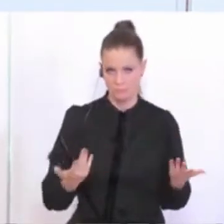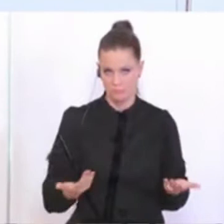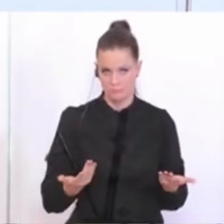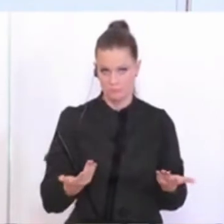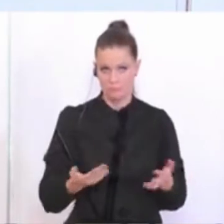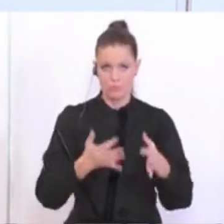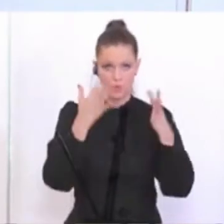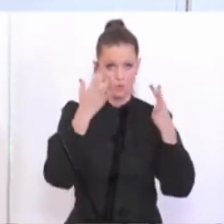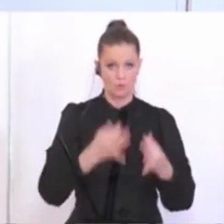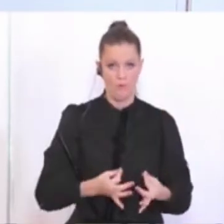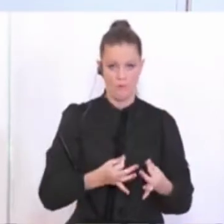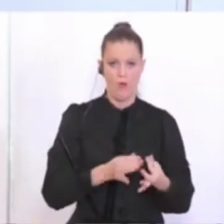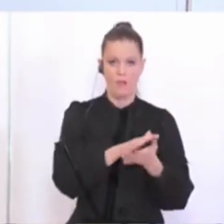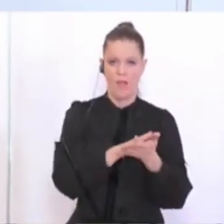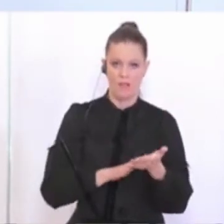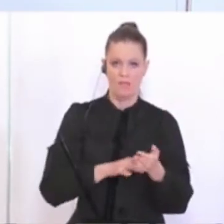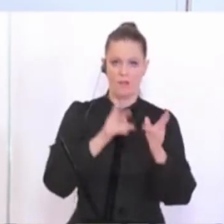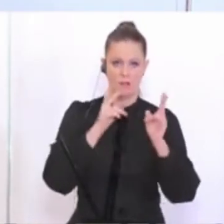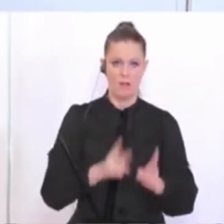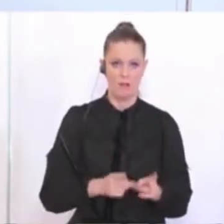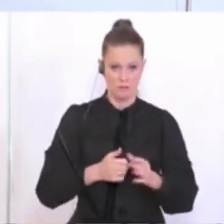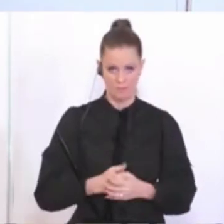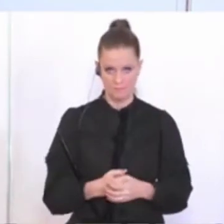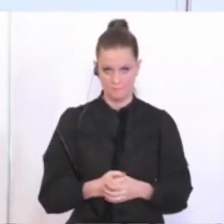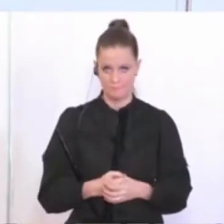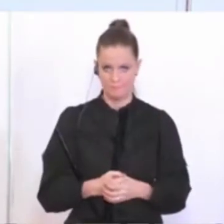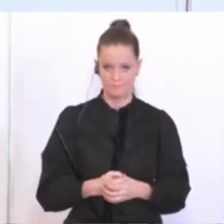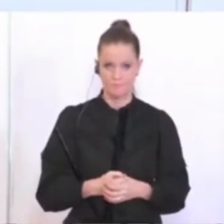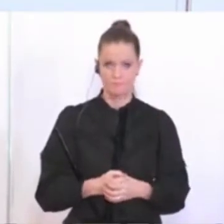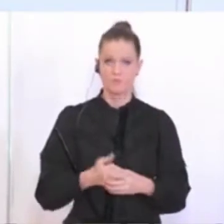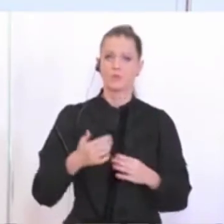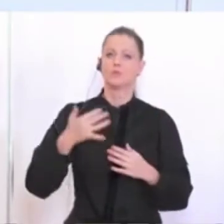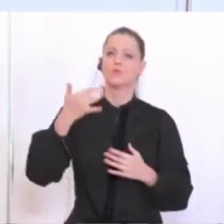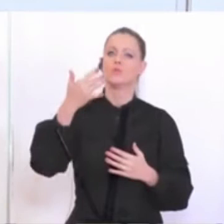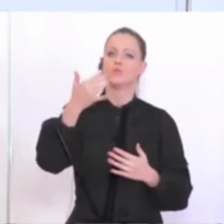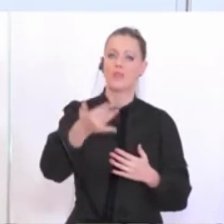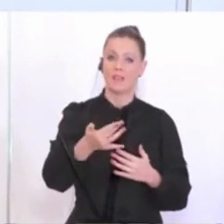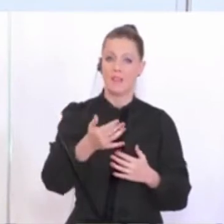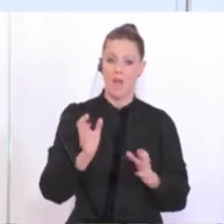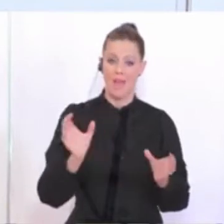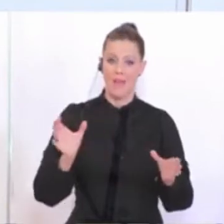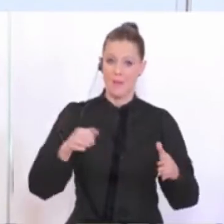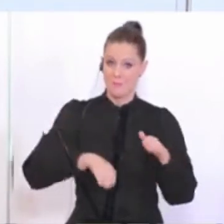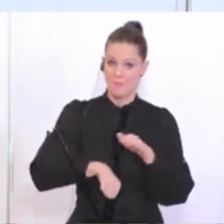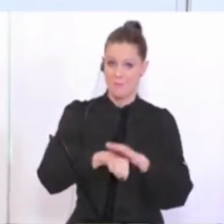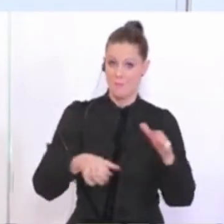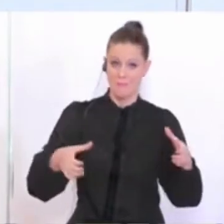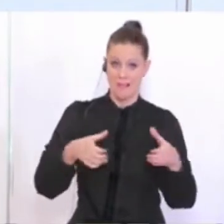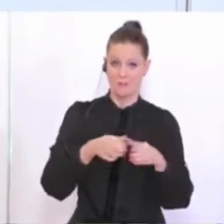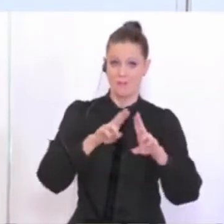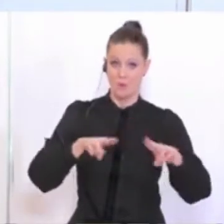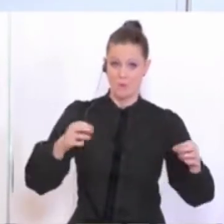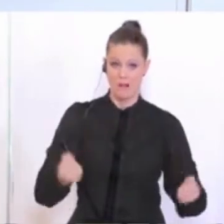kann sofort beginnen. Das kann sofort beginnen. Und später, wenn die Mannschaft ganz normal trainiert,